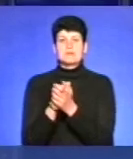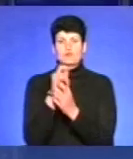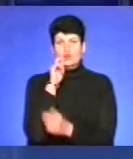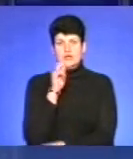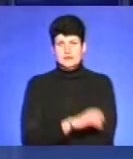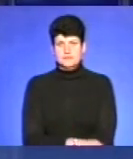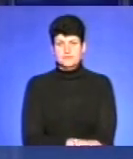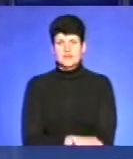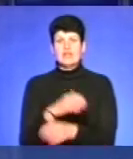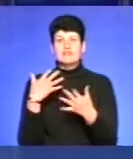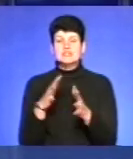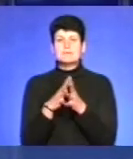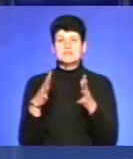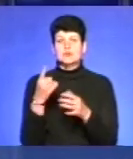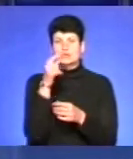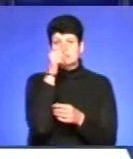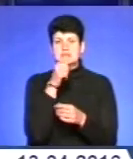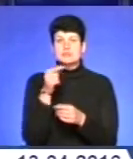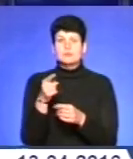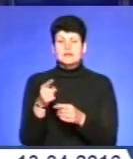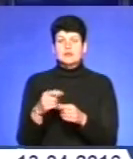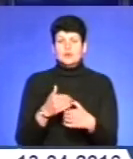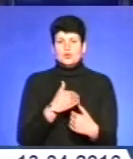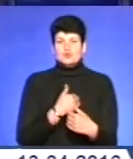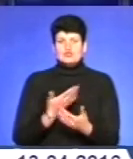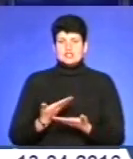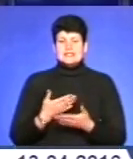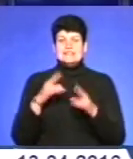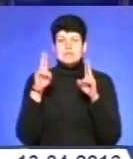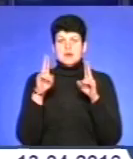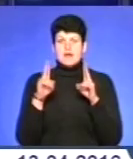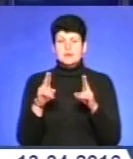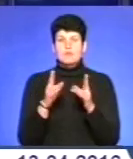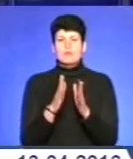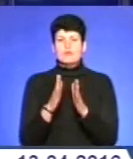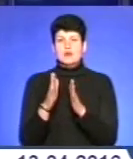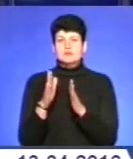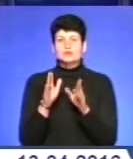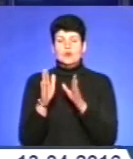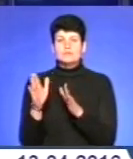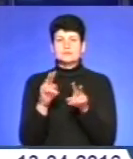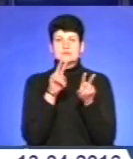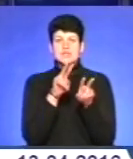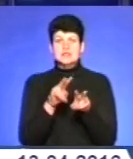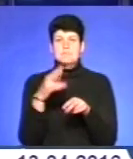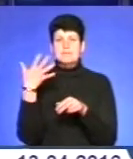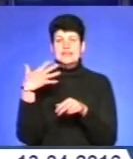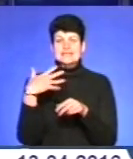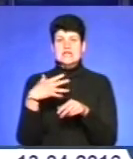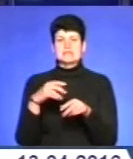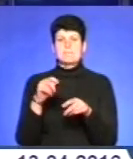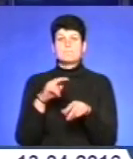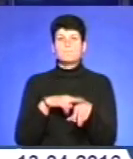Вже понад місяць тернополяни намагаються жити за правилами, адже за порядком в обласному центрі щодня стежить понад 50 патрульних